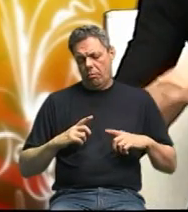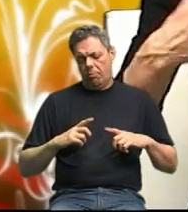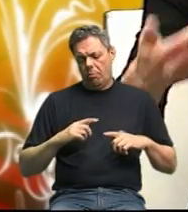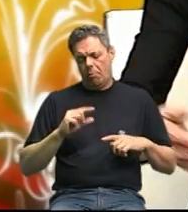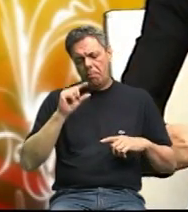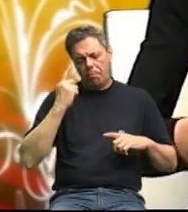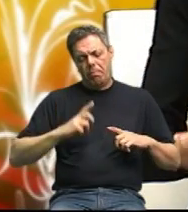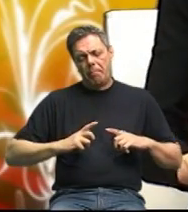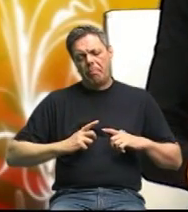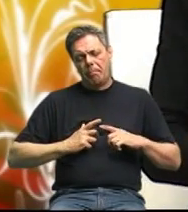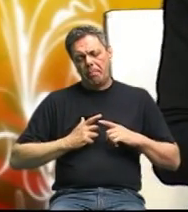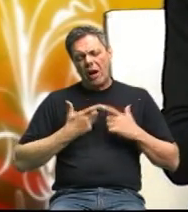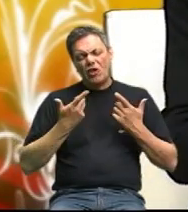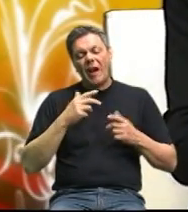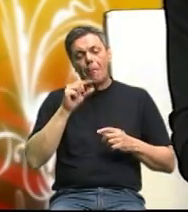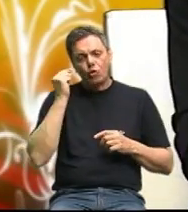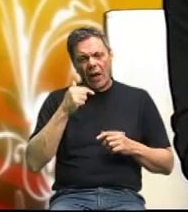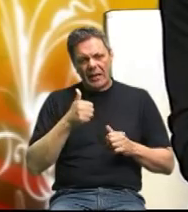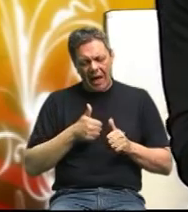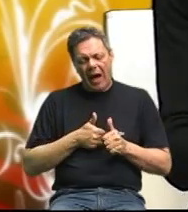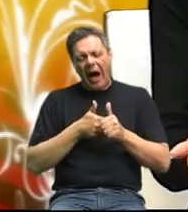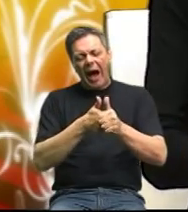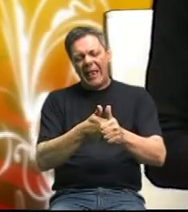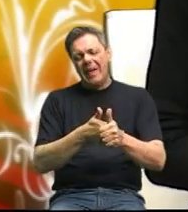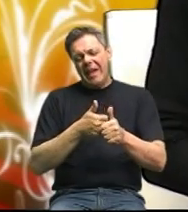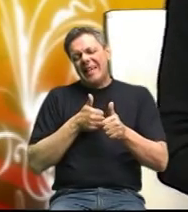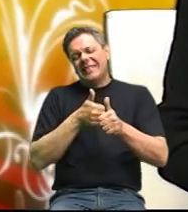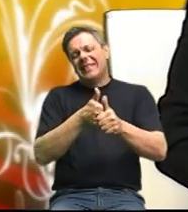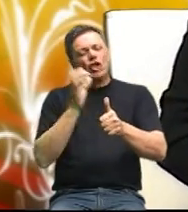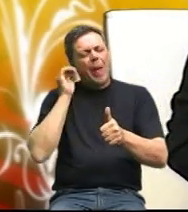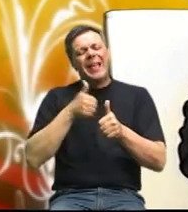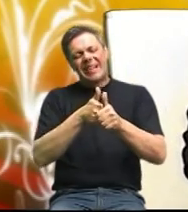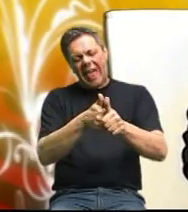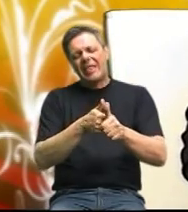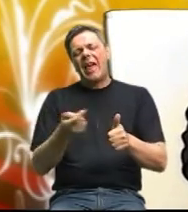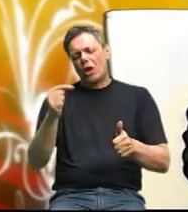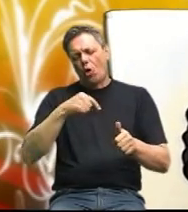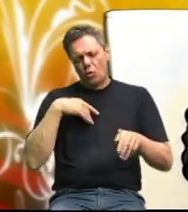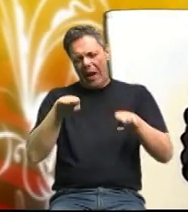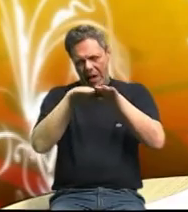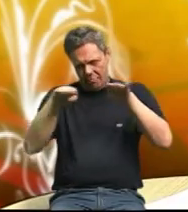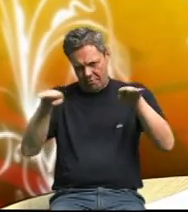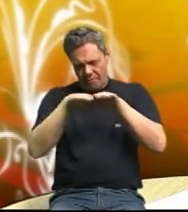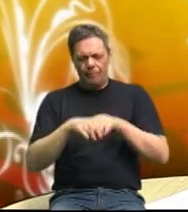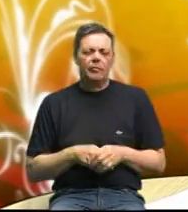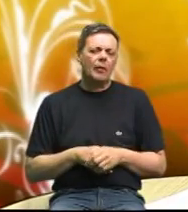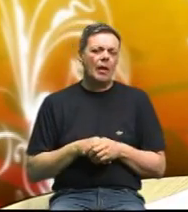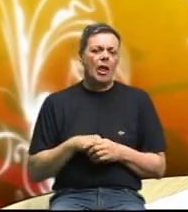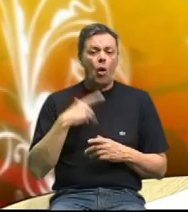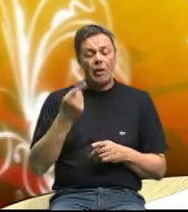doganja brzo, brzo i dojdu na jednu istu nivo. čak veća je smrtnost.